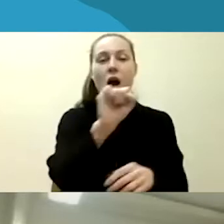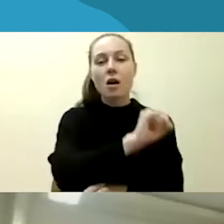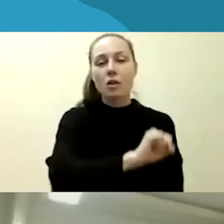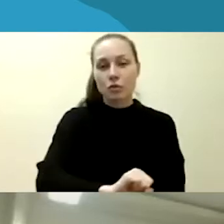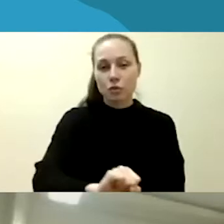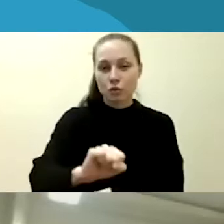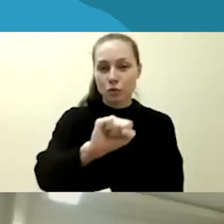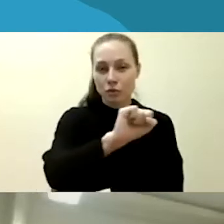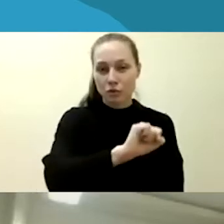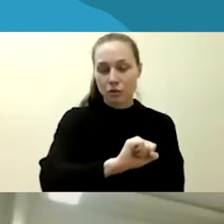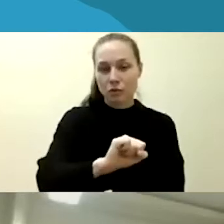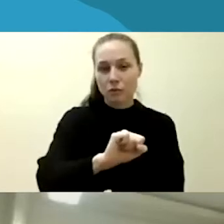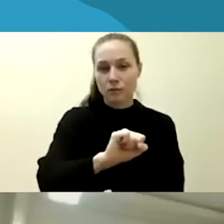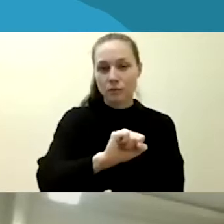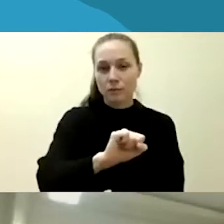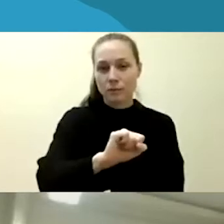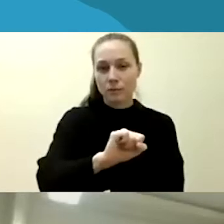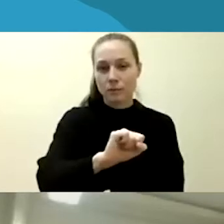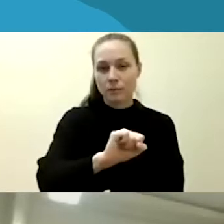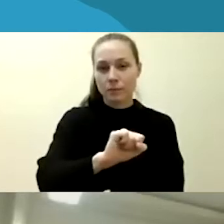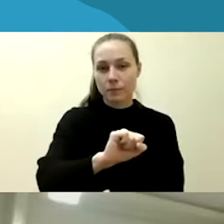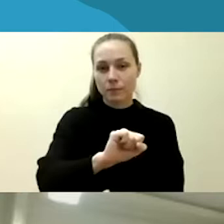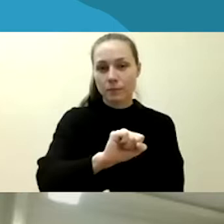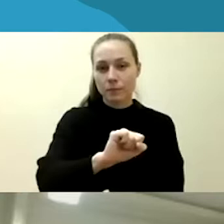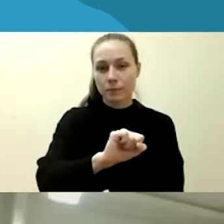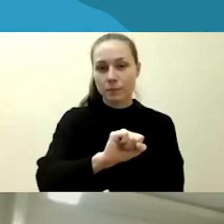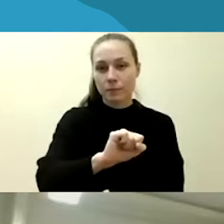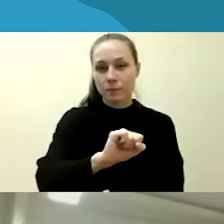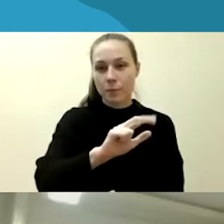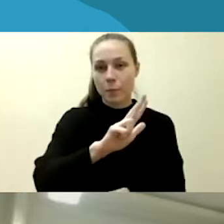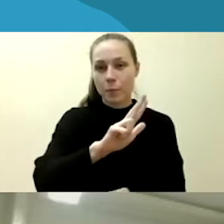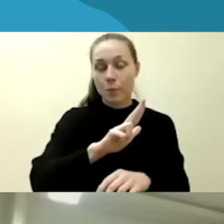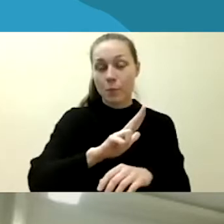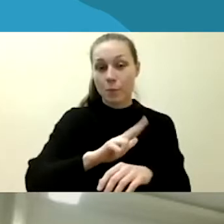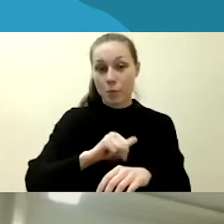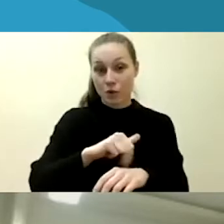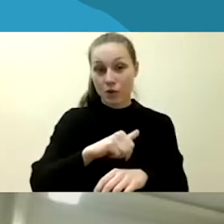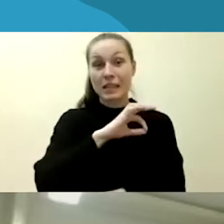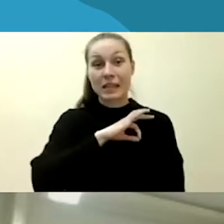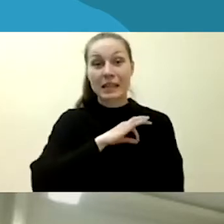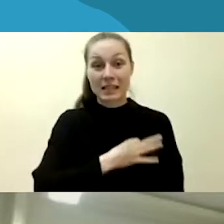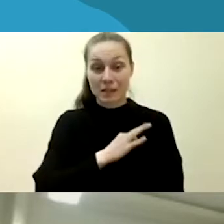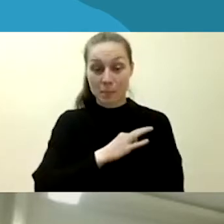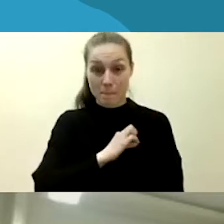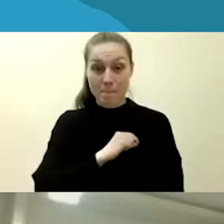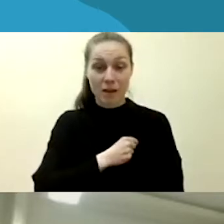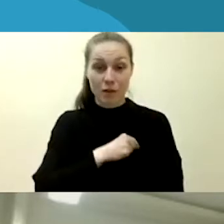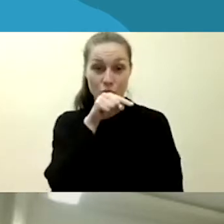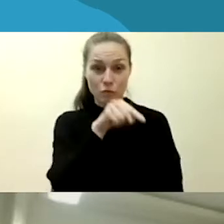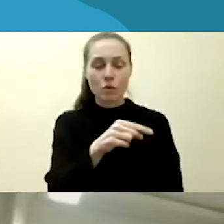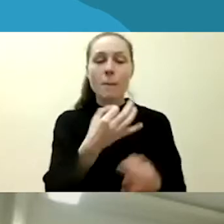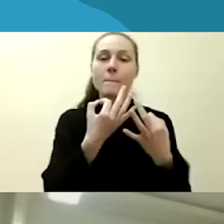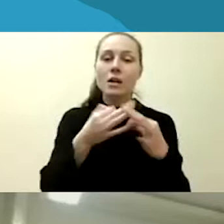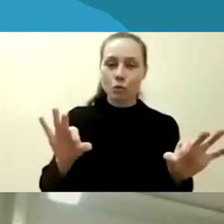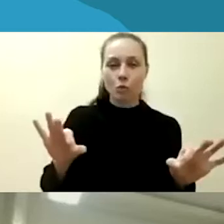policijos inspektorius pasiūlė įgyvendinti neapykantos